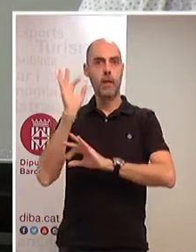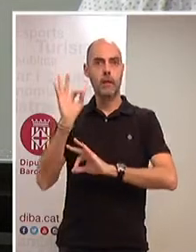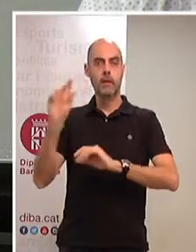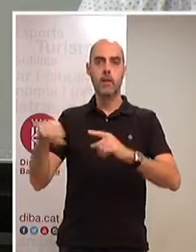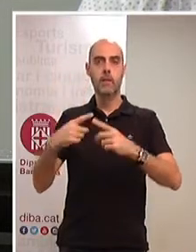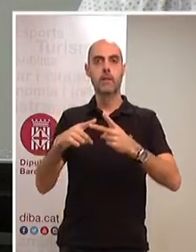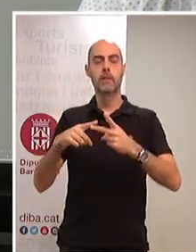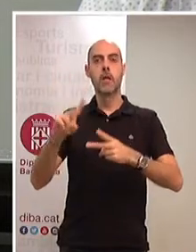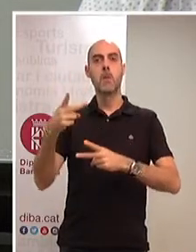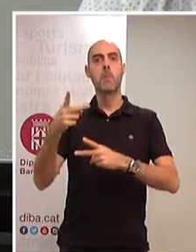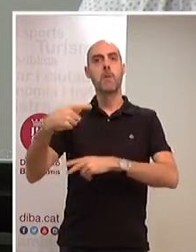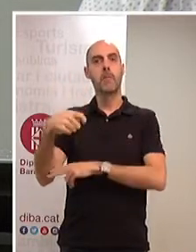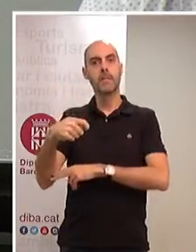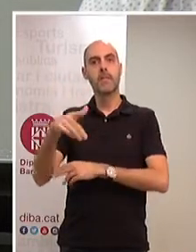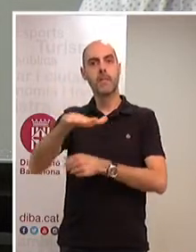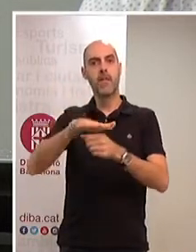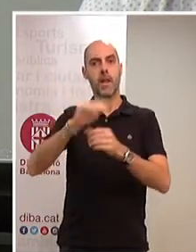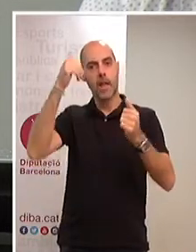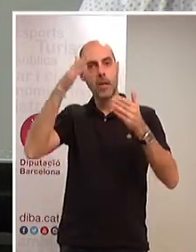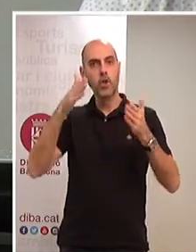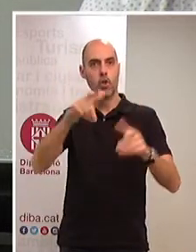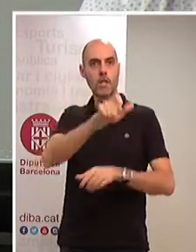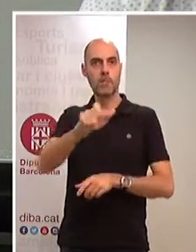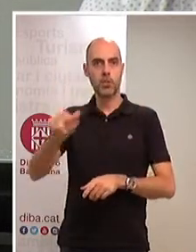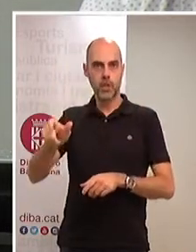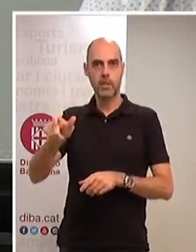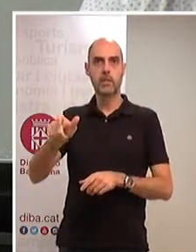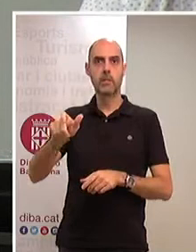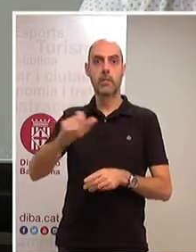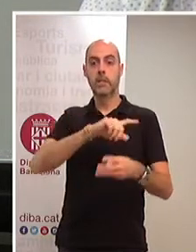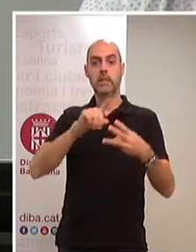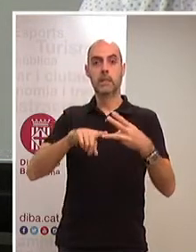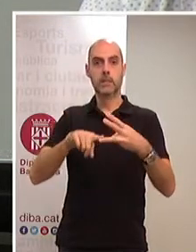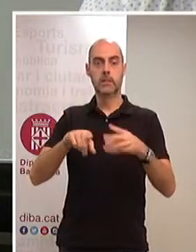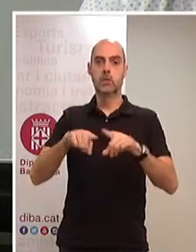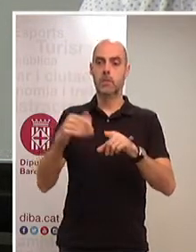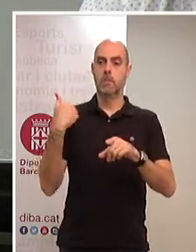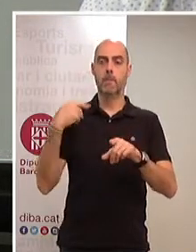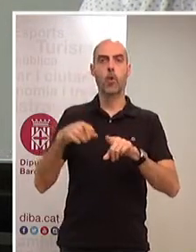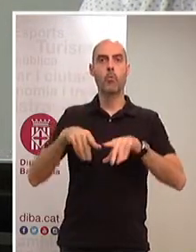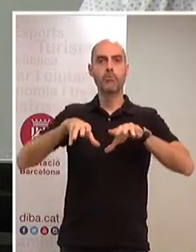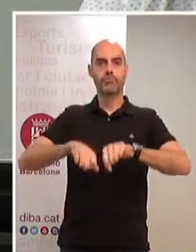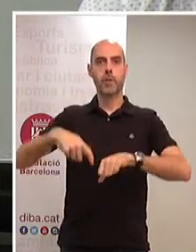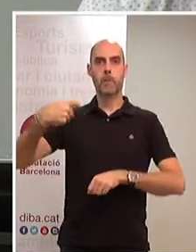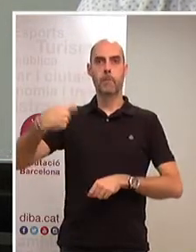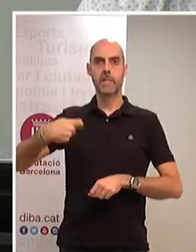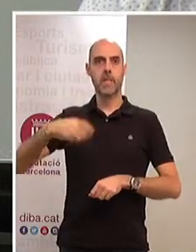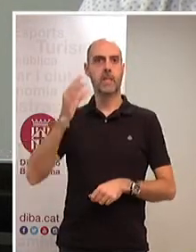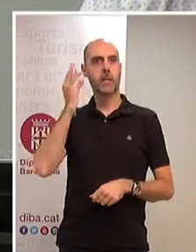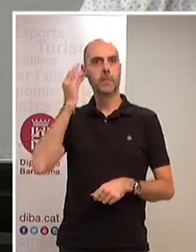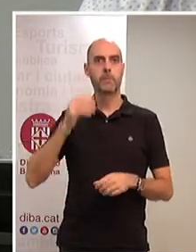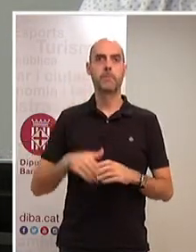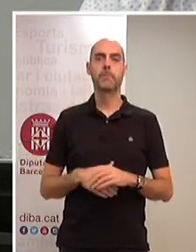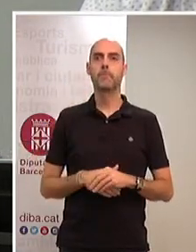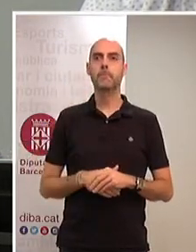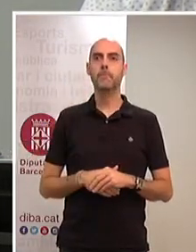vicepresidenta de l'àrea d'atenció a les persones i, darrerament, com a presidenta. Fa uns dies que